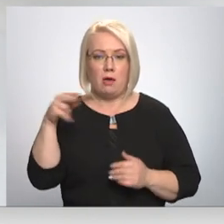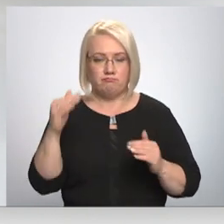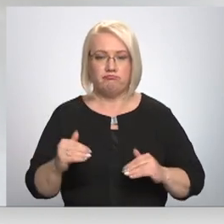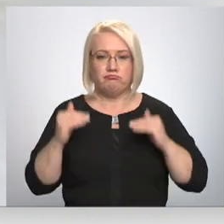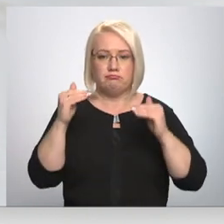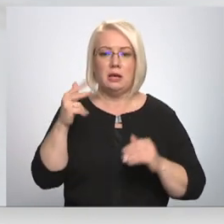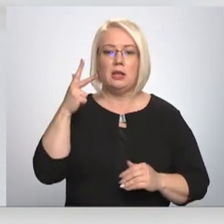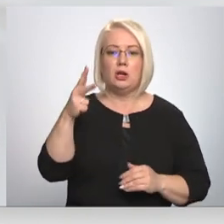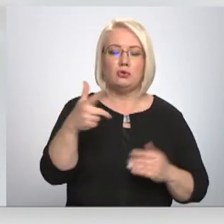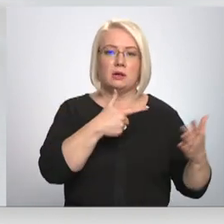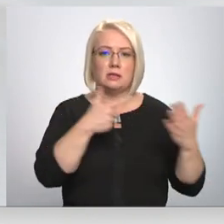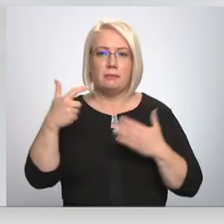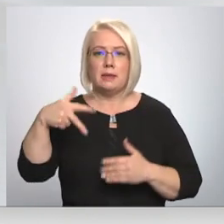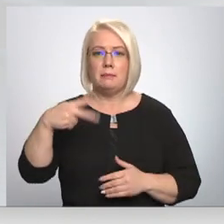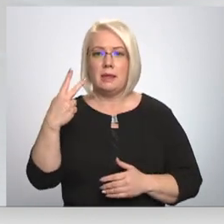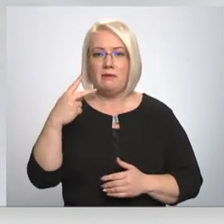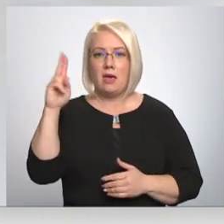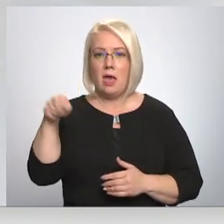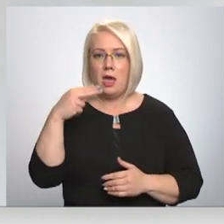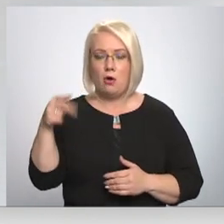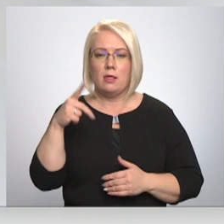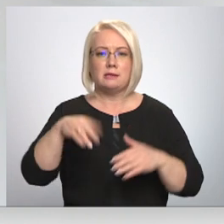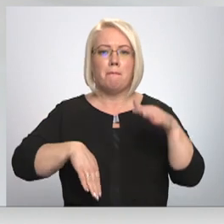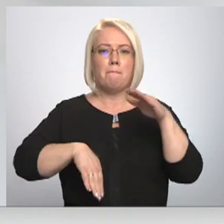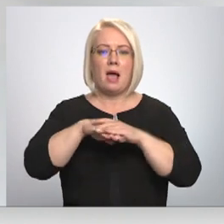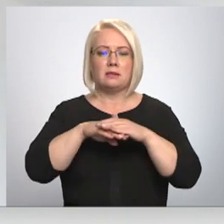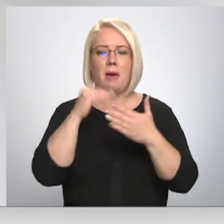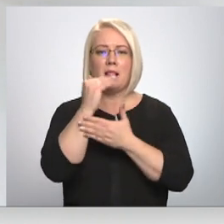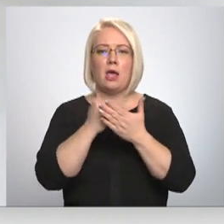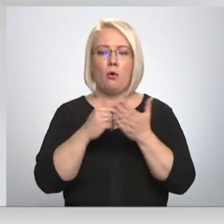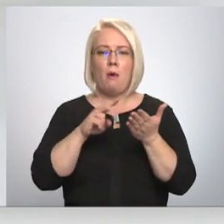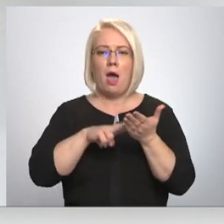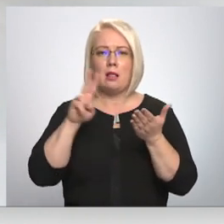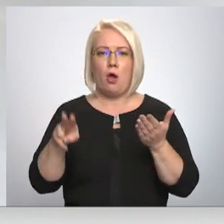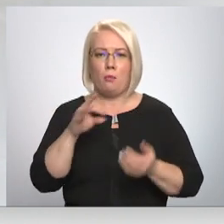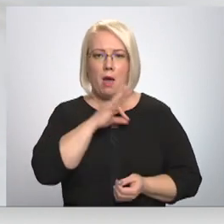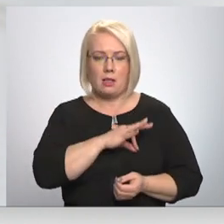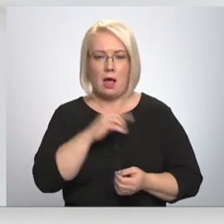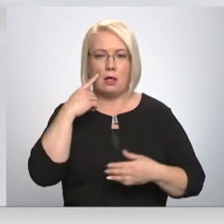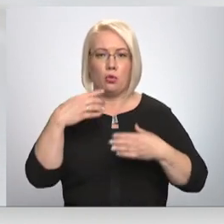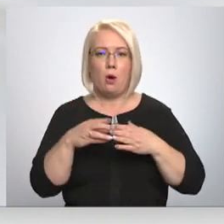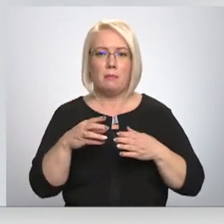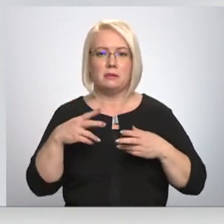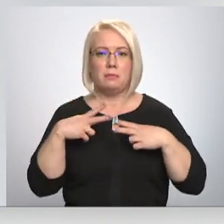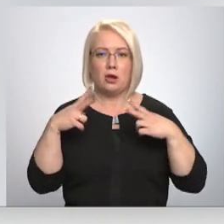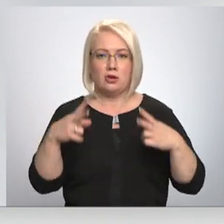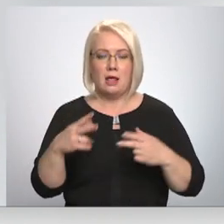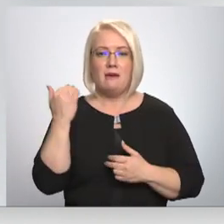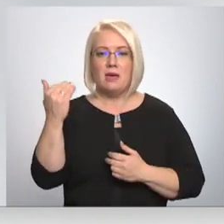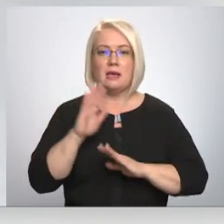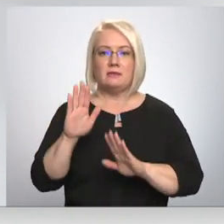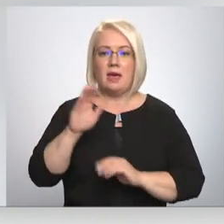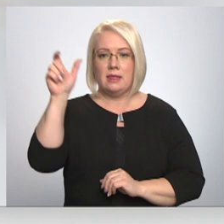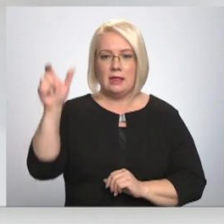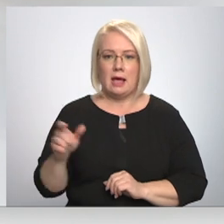3732 eiro. Tas ir maksimālais likumā pieļaujumais apmērs domas priekšsēdētājiem. Viņas vietniekiem